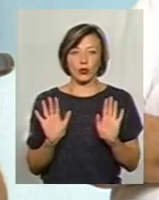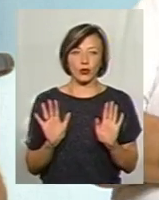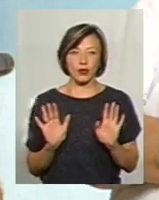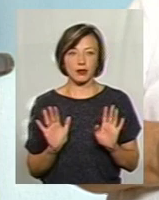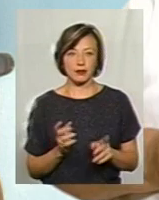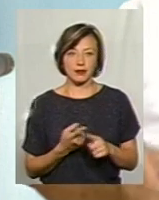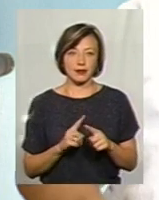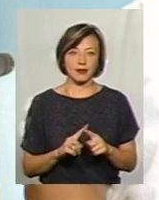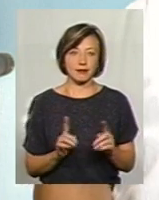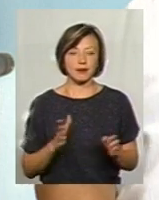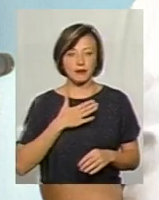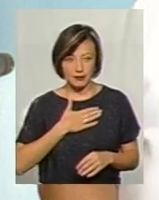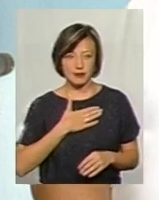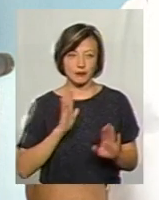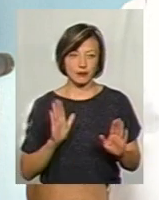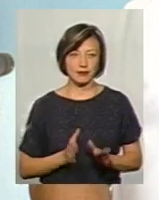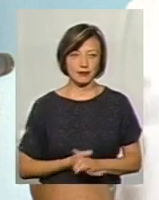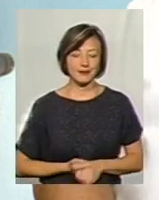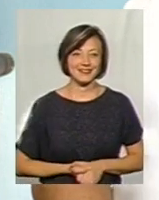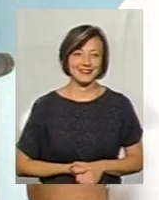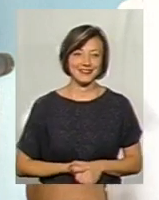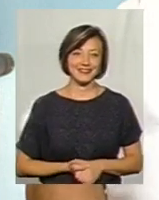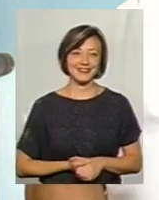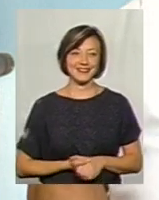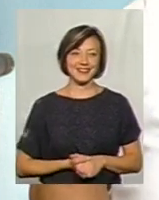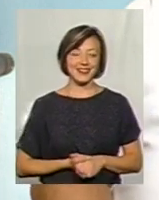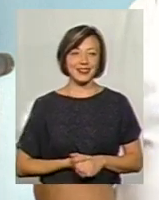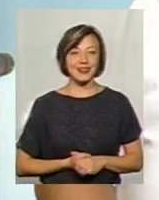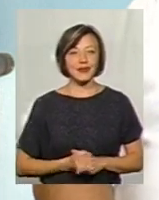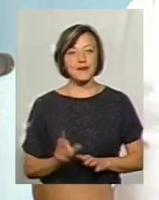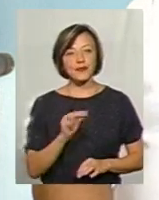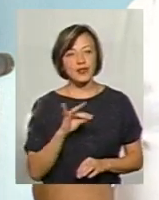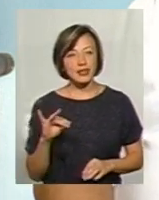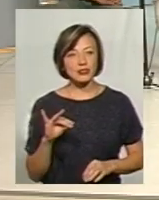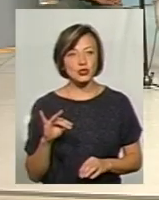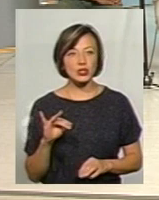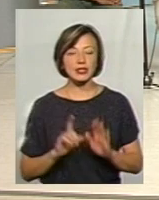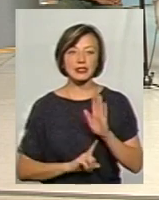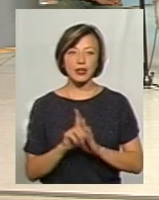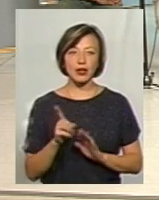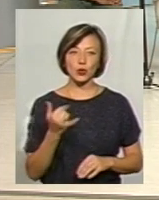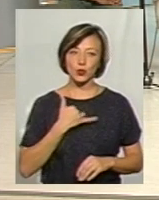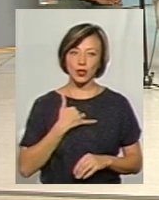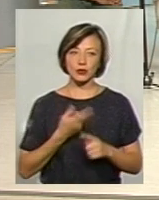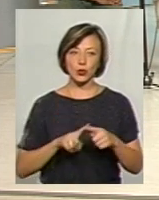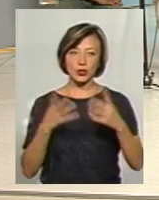там що-небудь не Відемо з поклонами. поклонами. Так, я звернуваю. Пані Тетяно, чи настане в нас колись той день, коли і в нас політики будуть нести